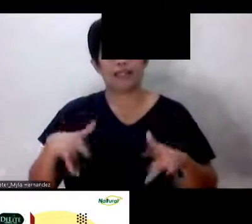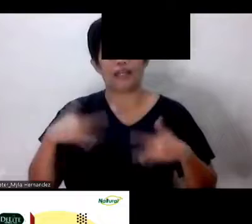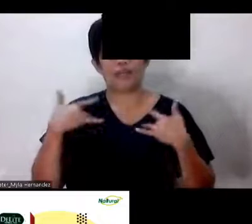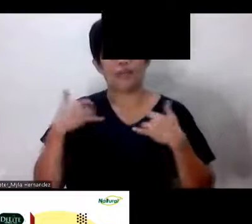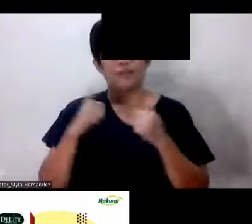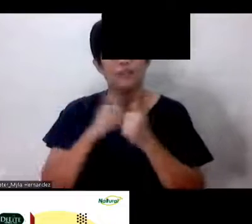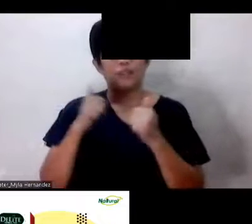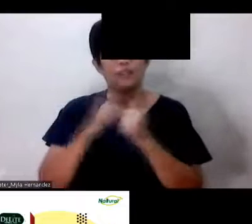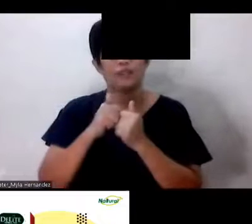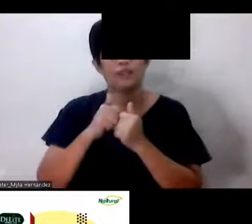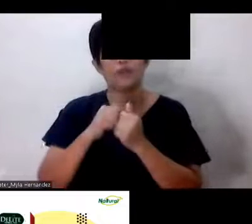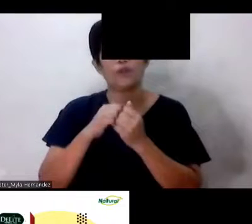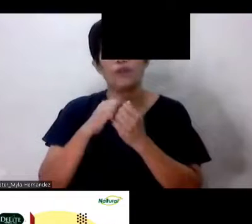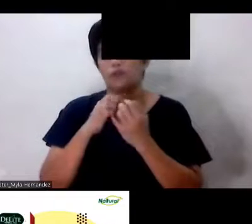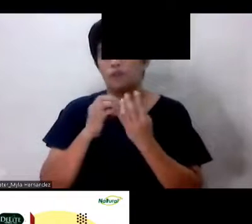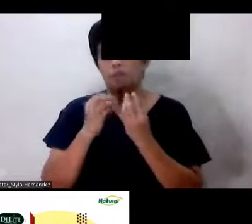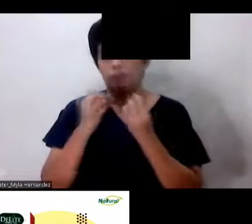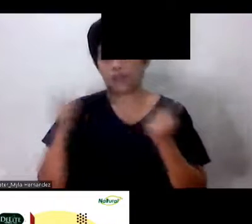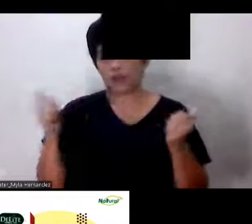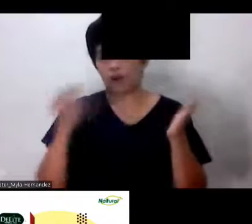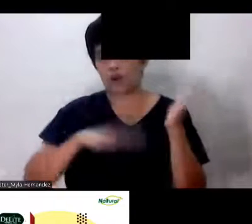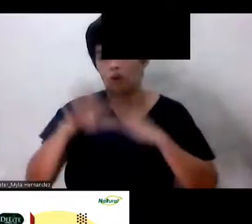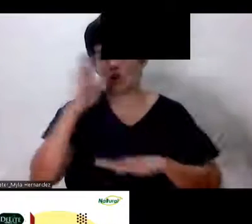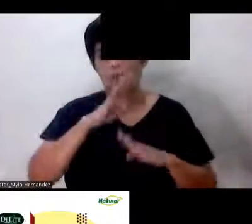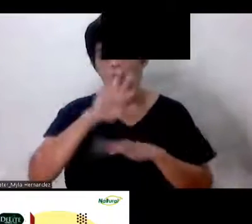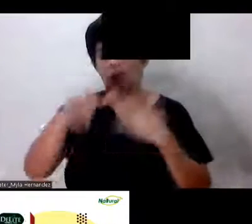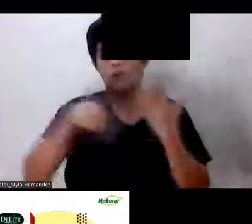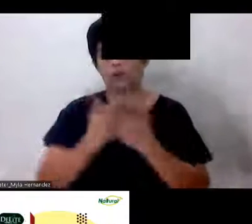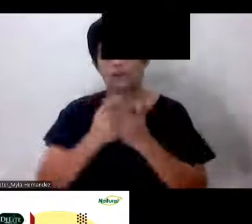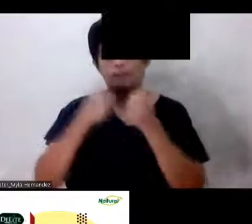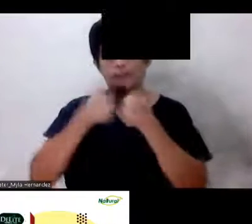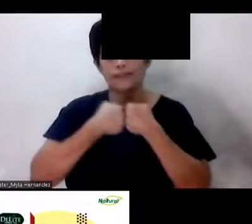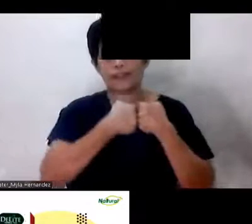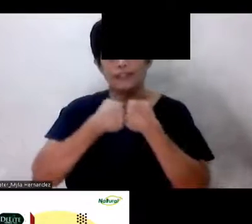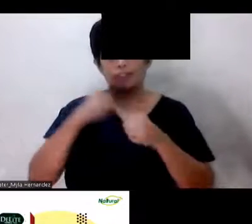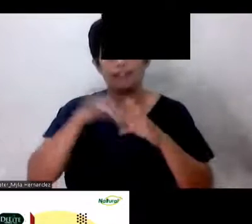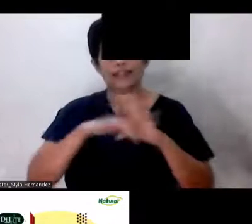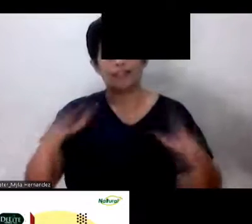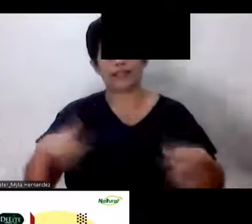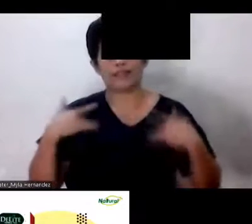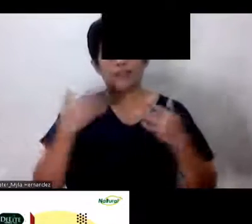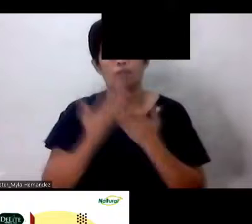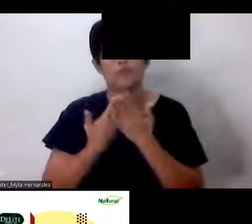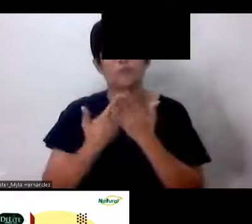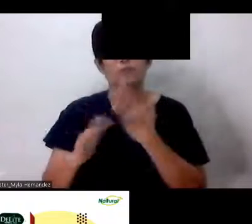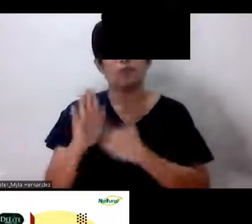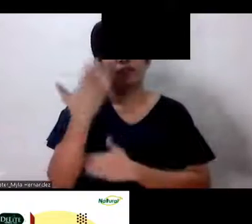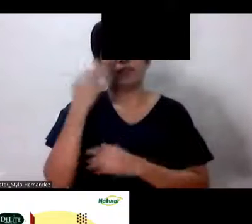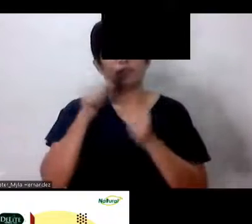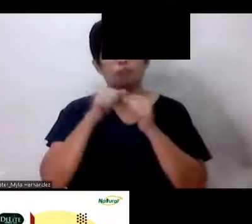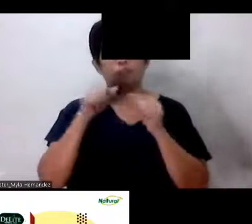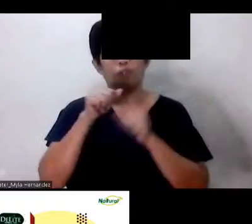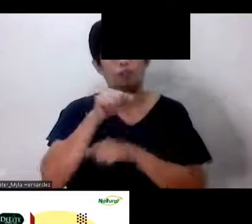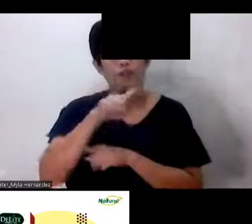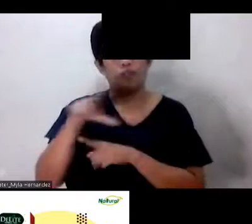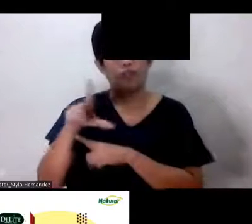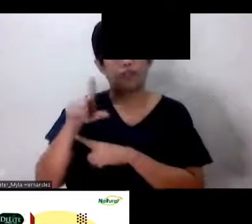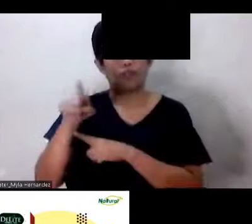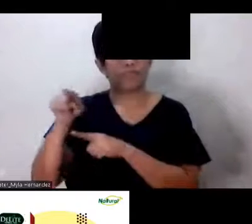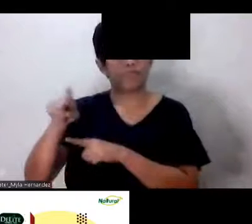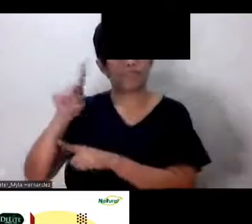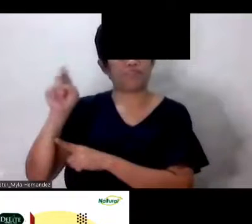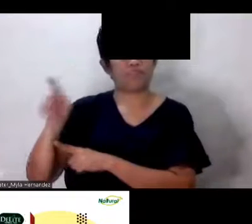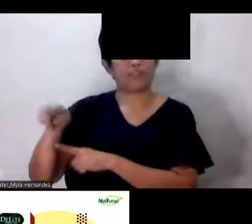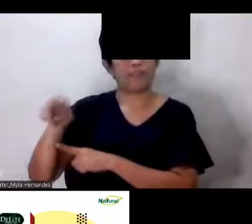overcome all struggles in life Good morning to all keep us safe always mula kay Miriam. Tapos nagtatanong dito si Marieta